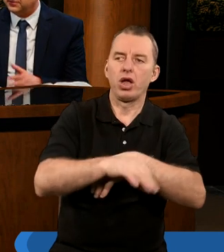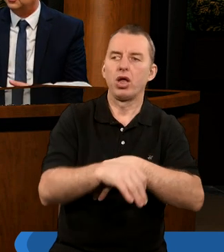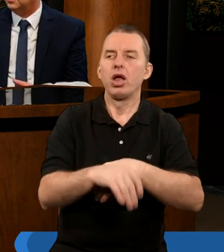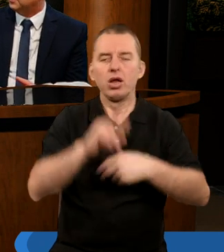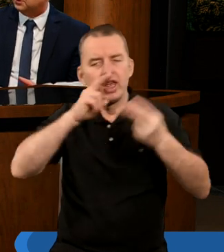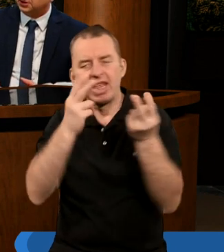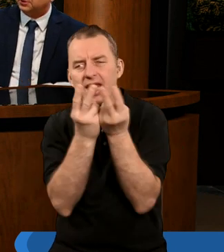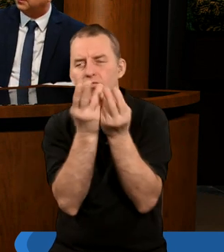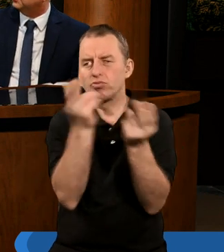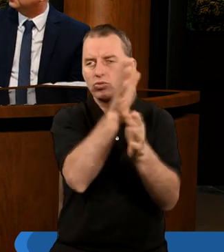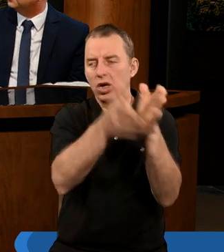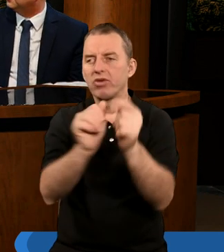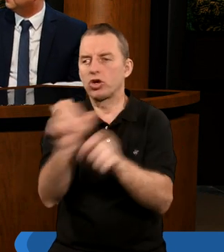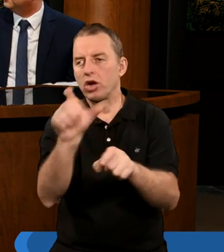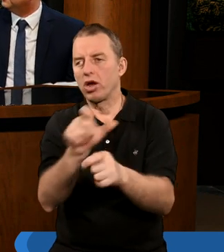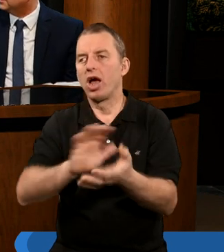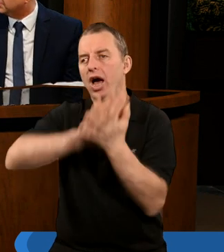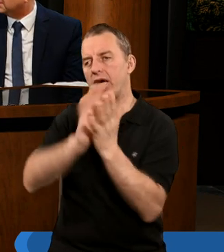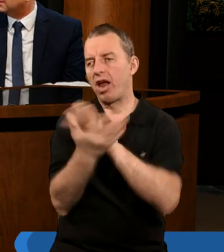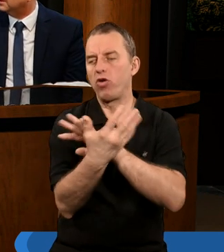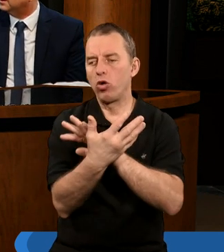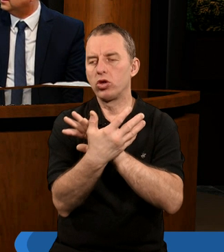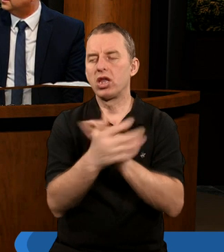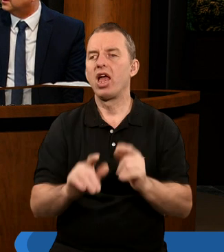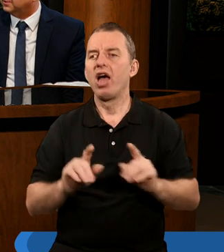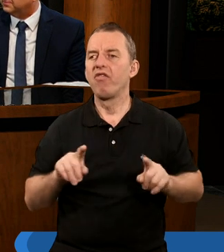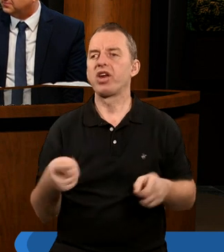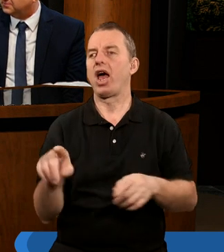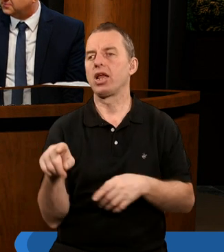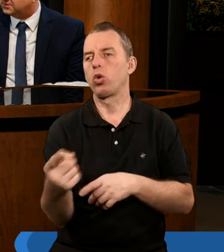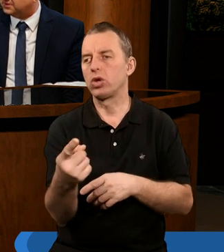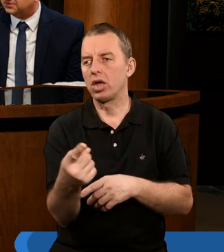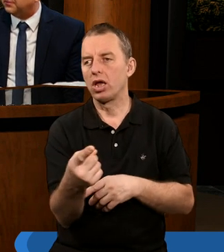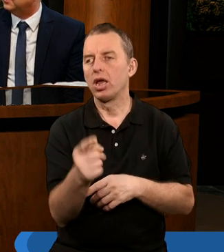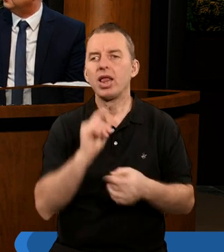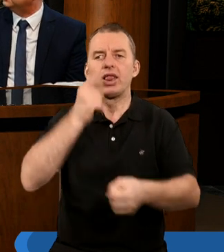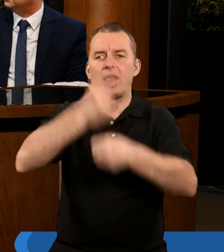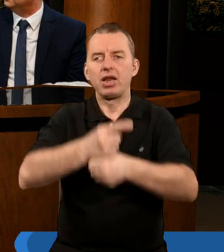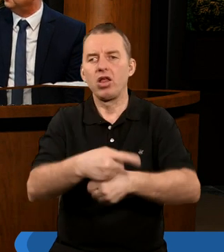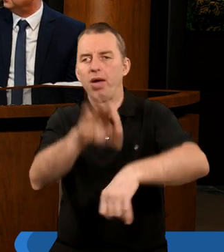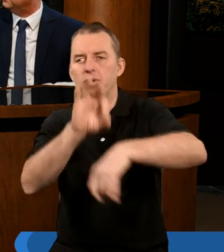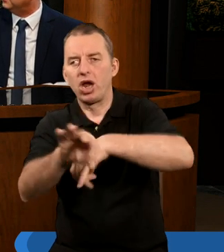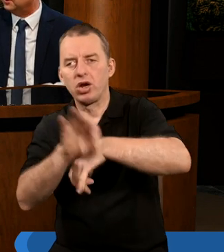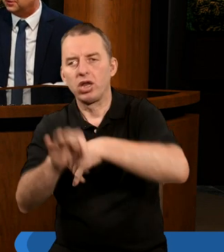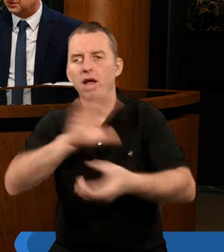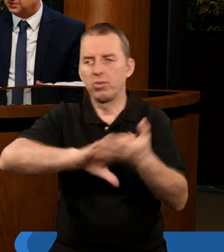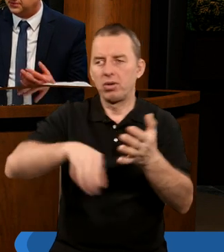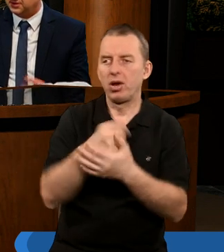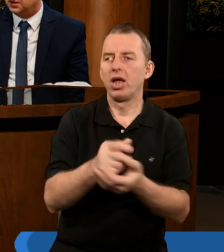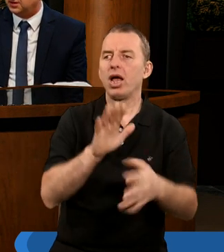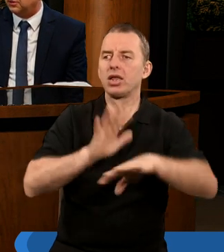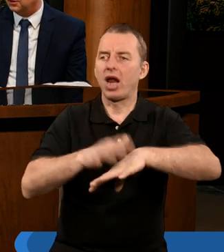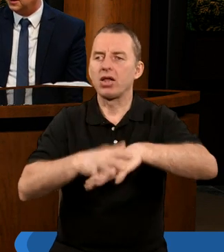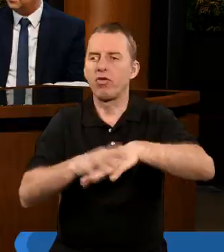identyfikujemy to z czasem rewolucji francuskiej, tego zdecydowanego prześladowania Biblii i